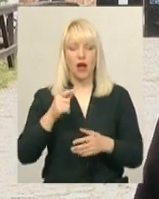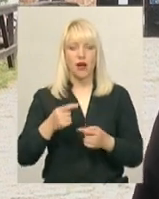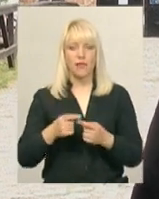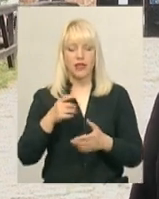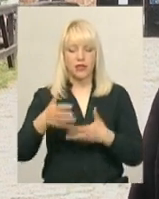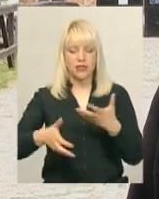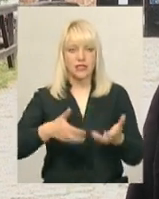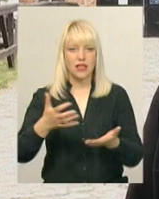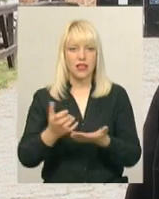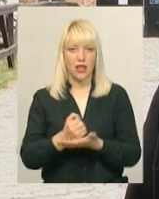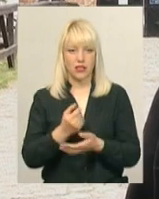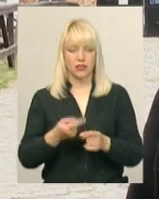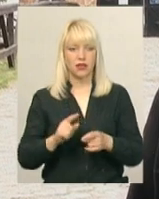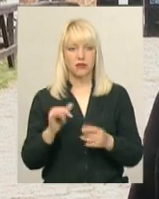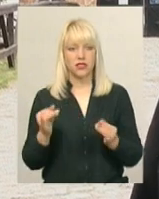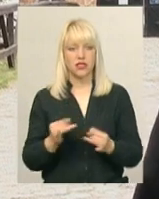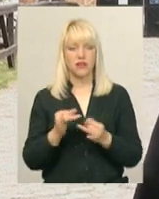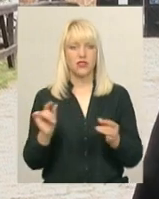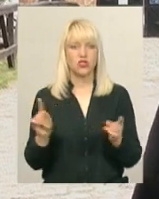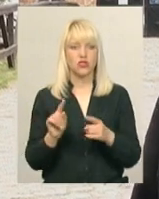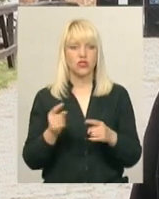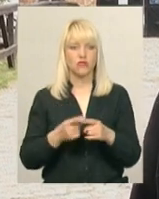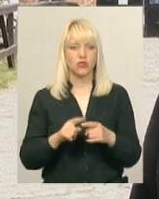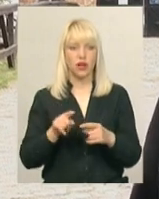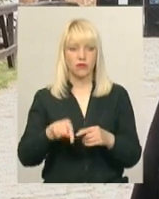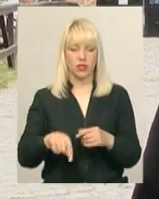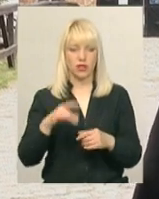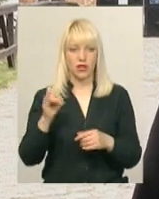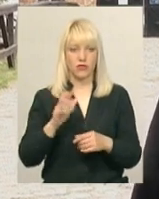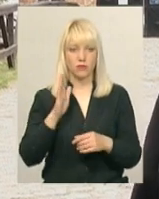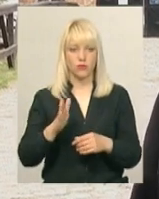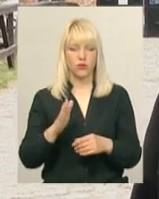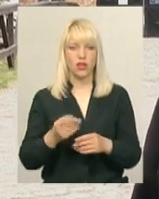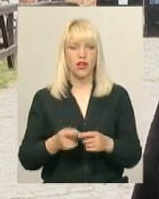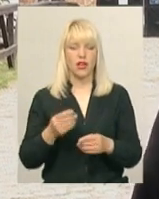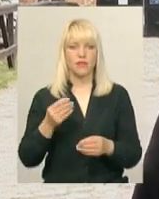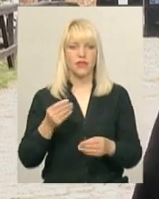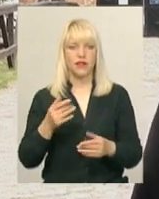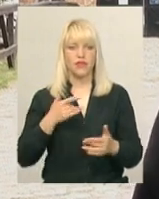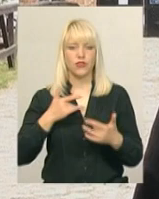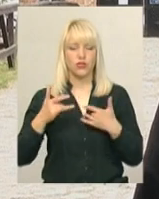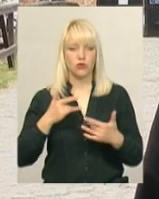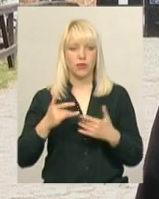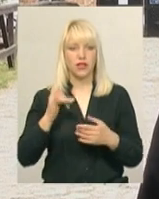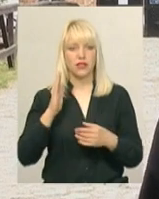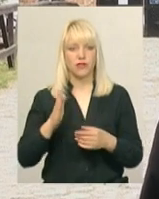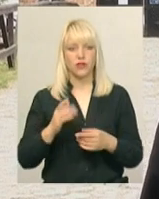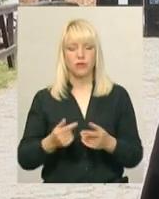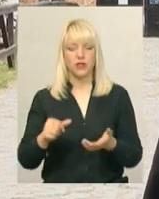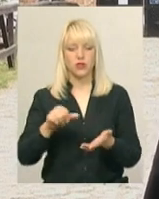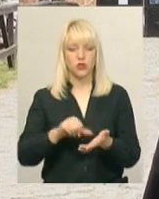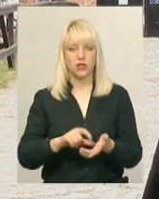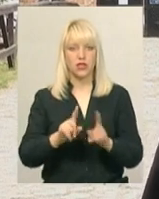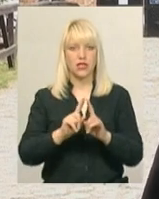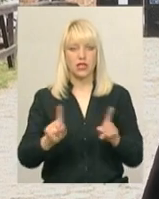найцікавіше, що вона буде цього разу гратися у присутності ось того незвичайного експонату